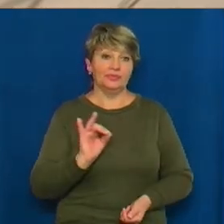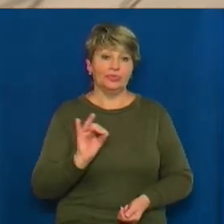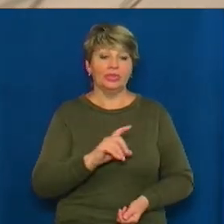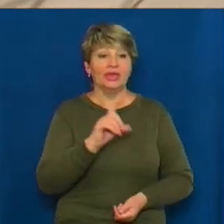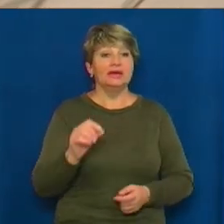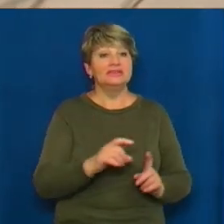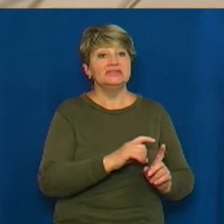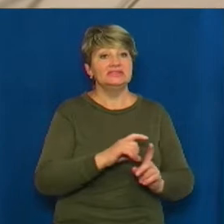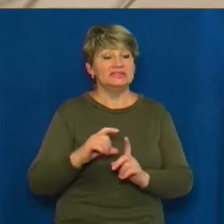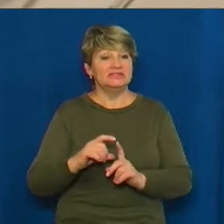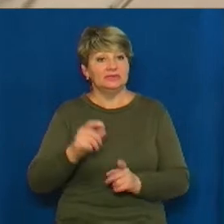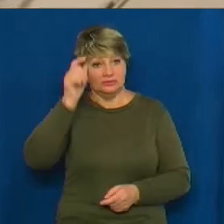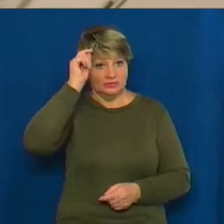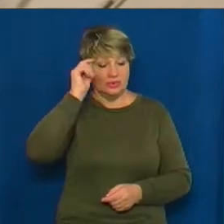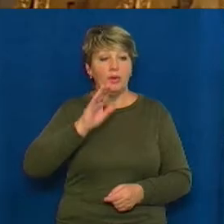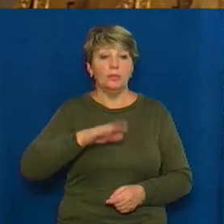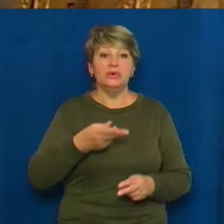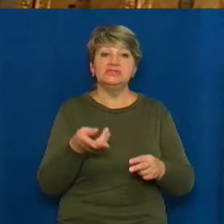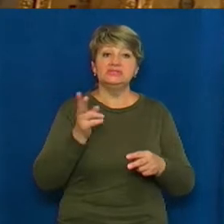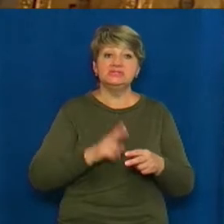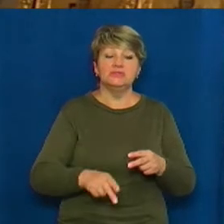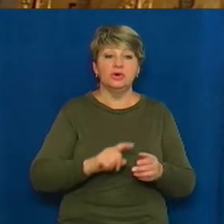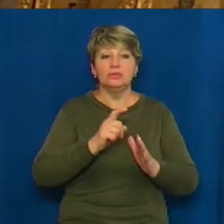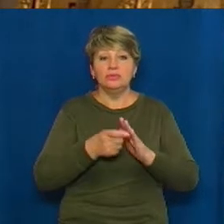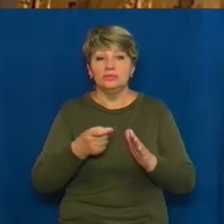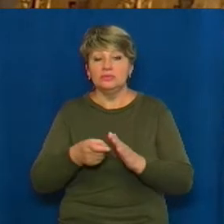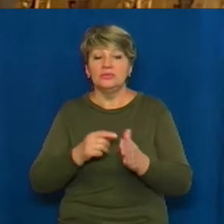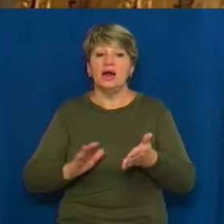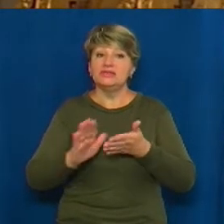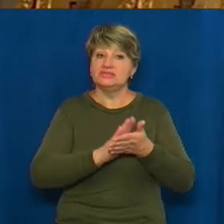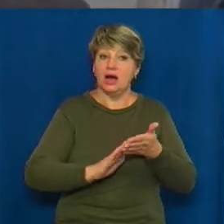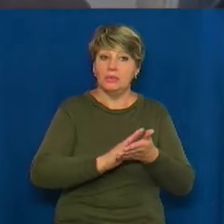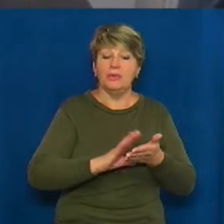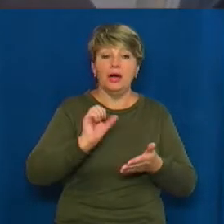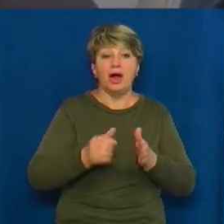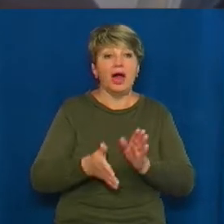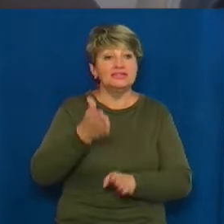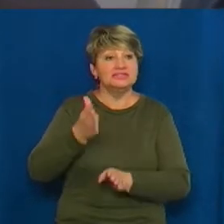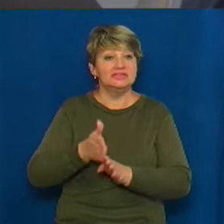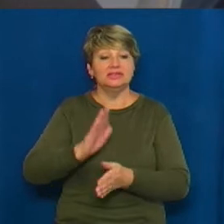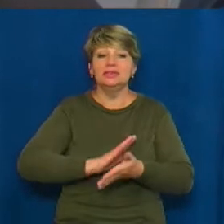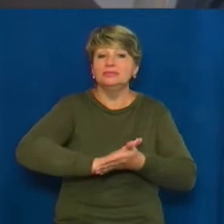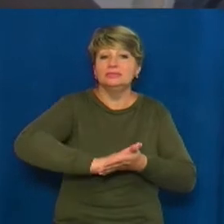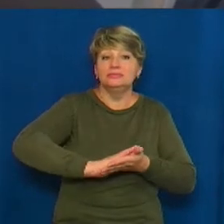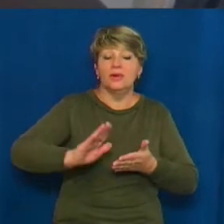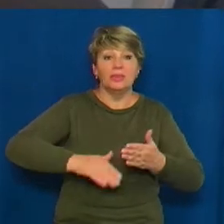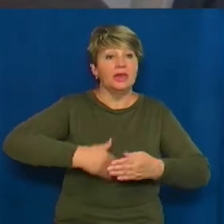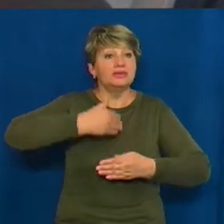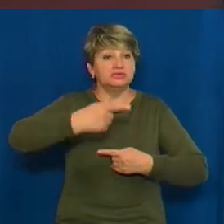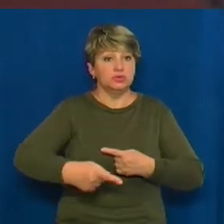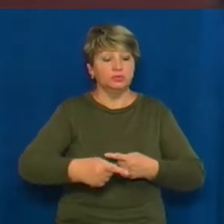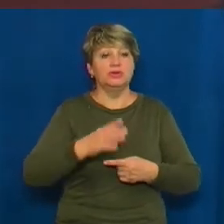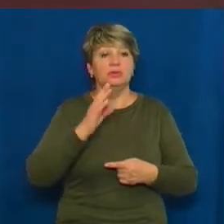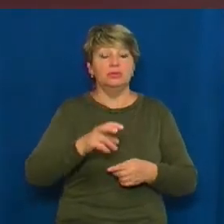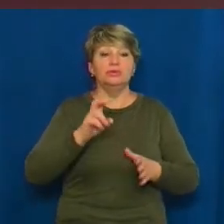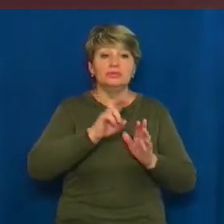слів Лариси Виногродського, після завершення досліджень зонтажі замажуть, а стіни вирівняють. Наступним етапом для археологів буде дослідження